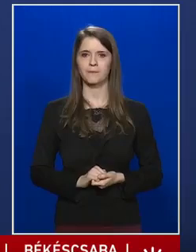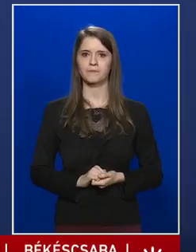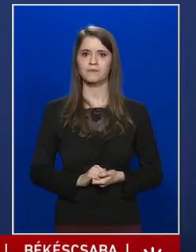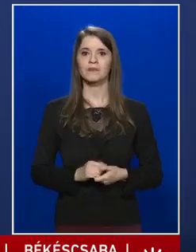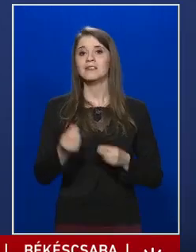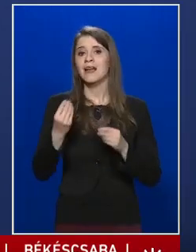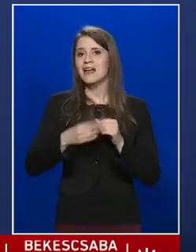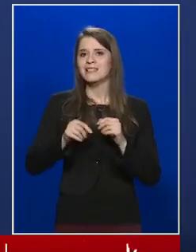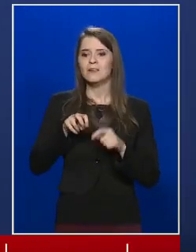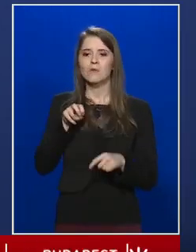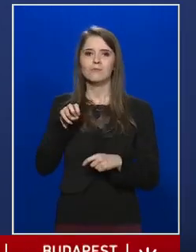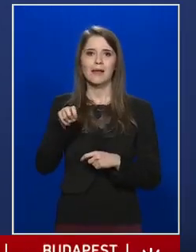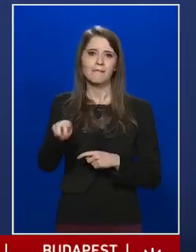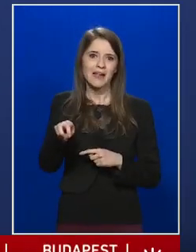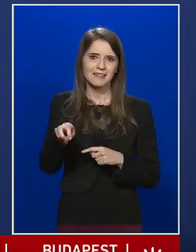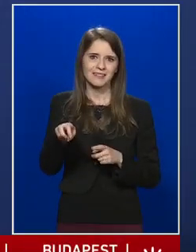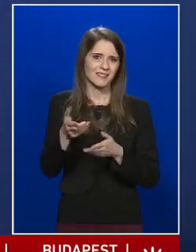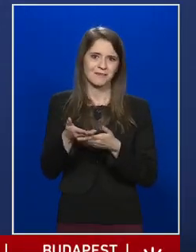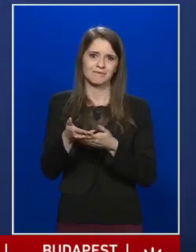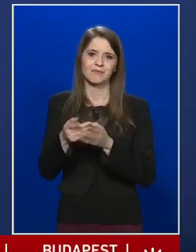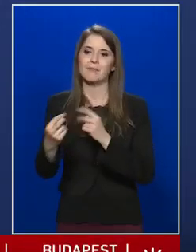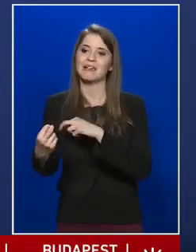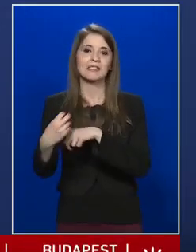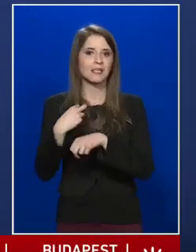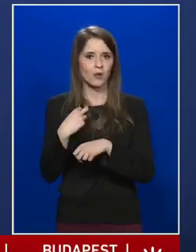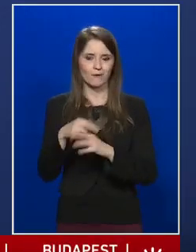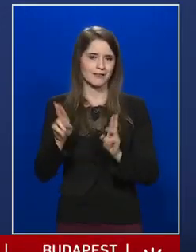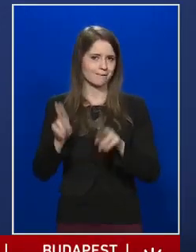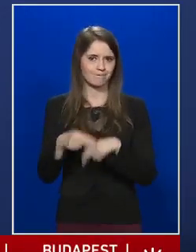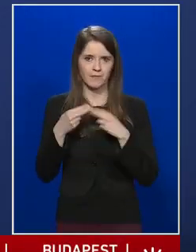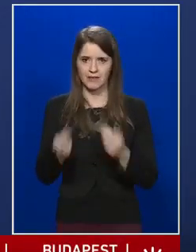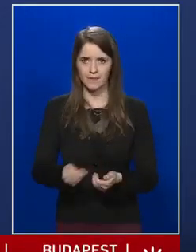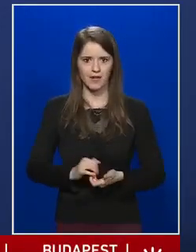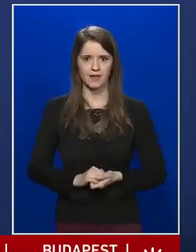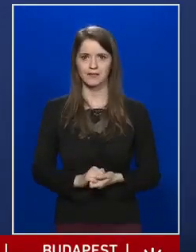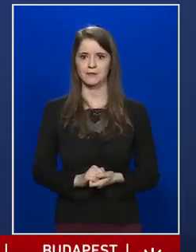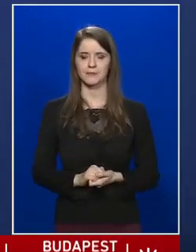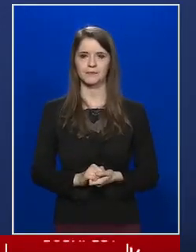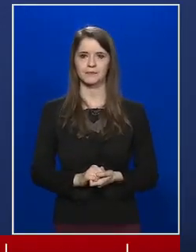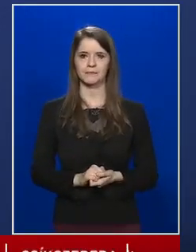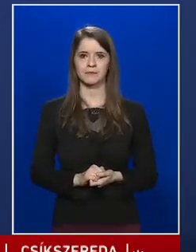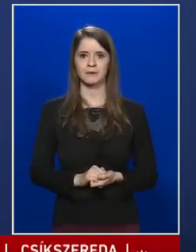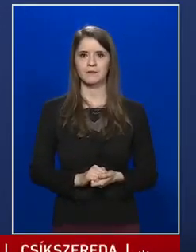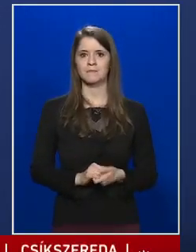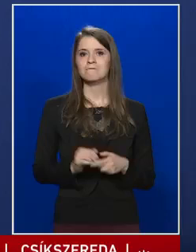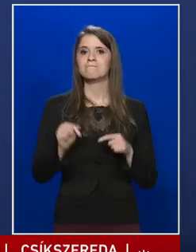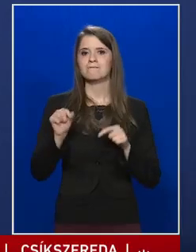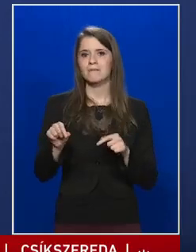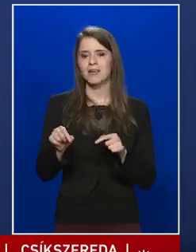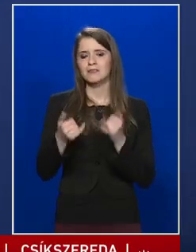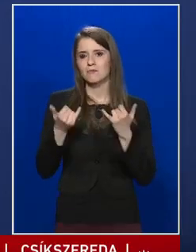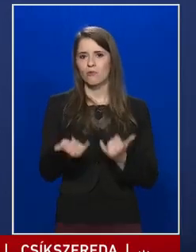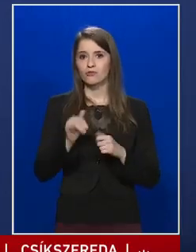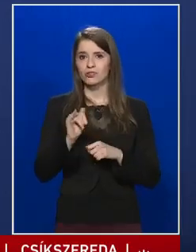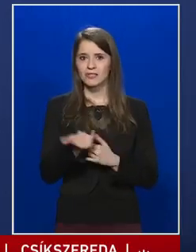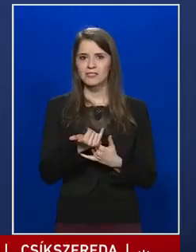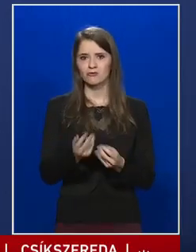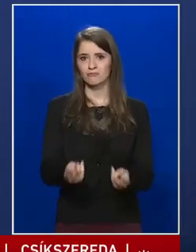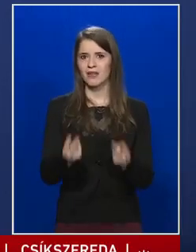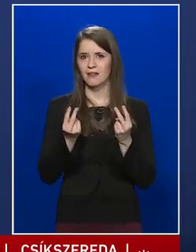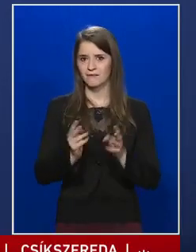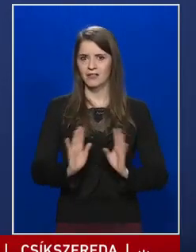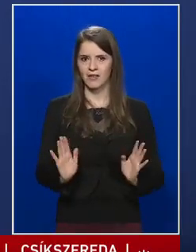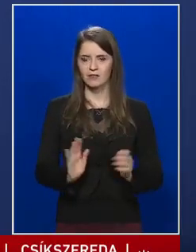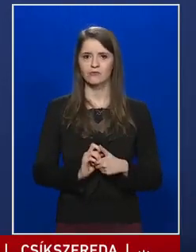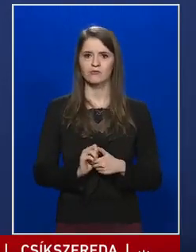ezért bemenni se kijönni nem lehet. Tehát ez most is érvényben